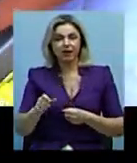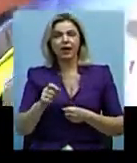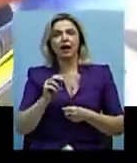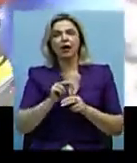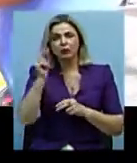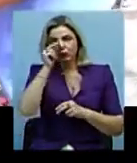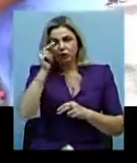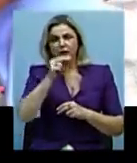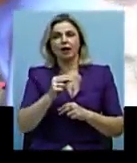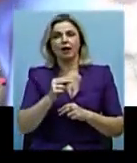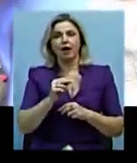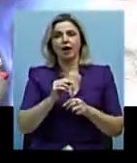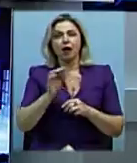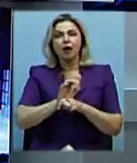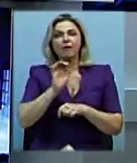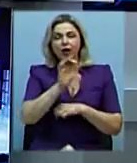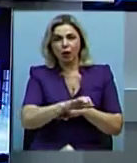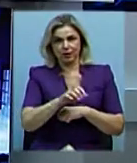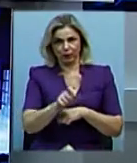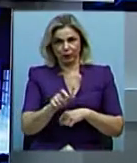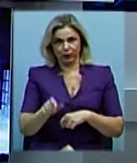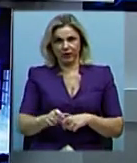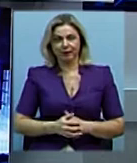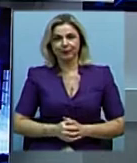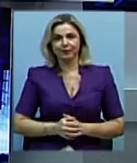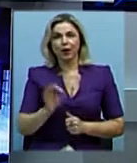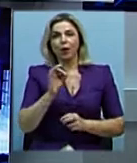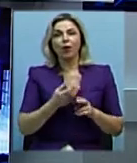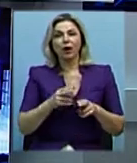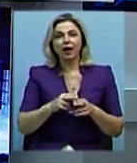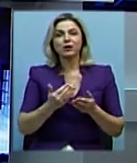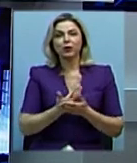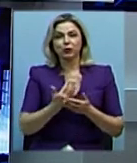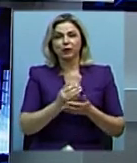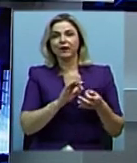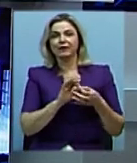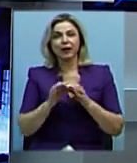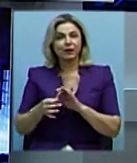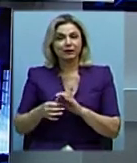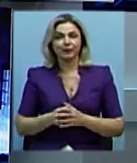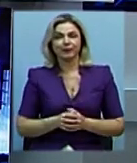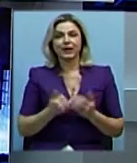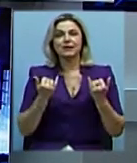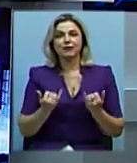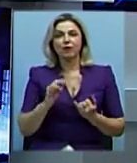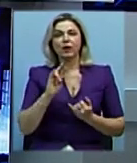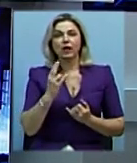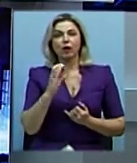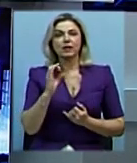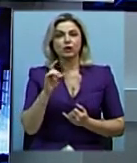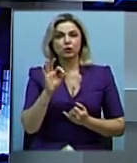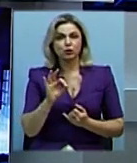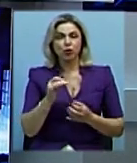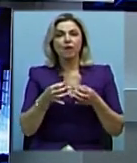навички евакуації. Про ці інші події більш докладно. Сьогодні із Миколаївського слідчого